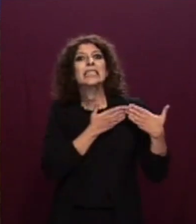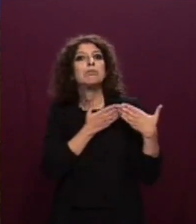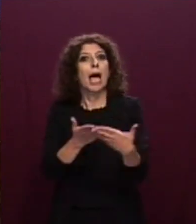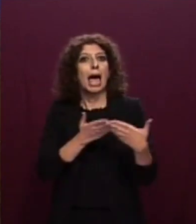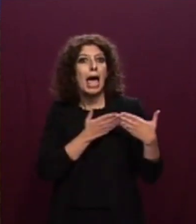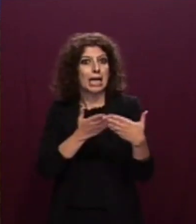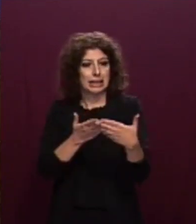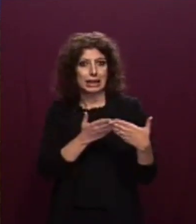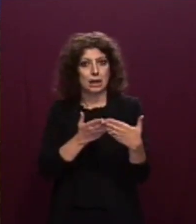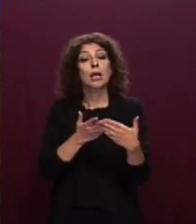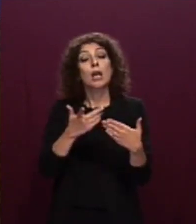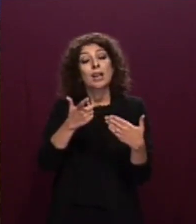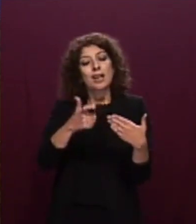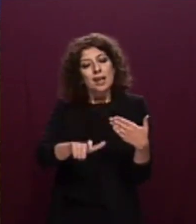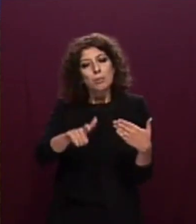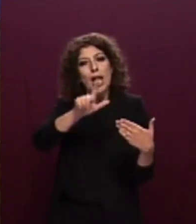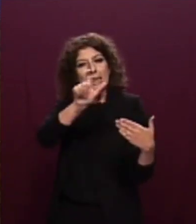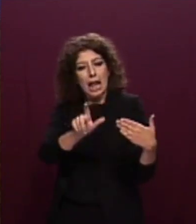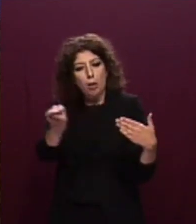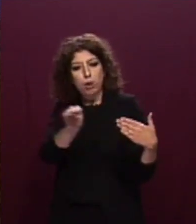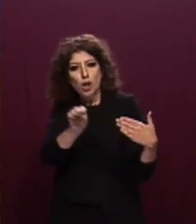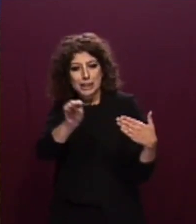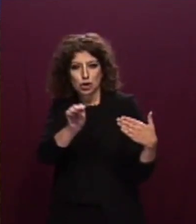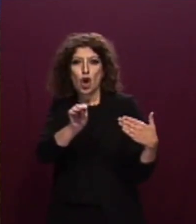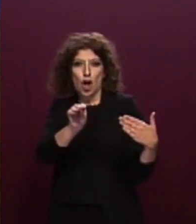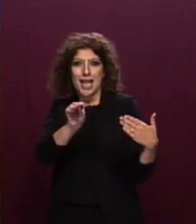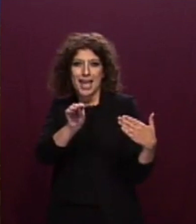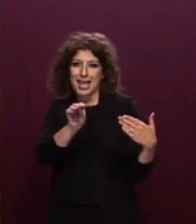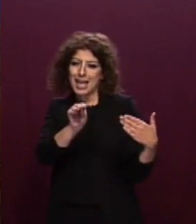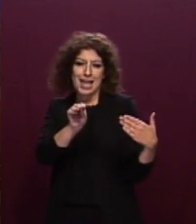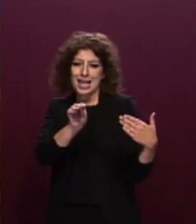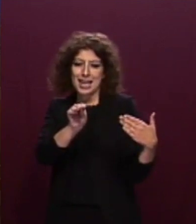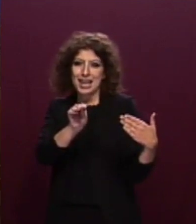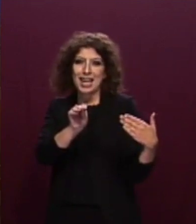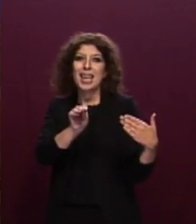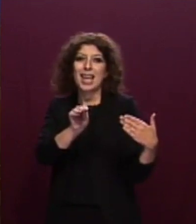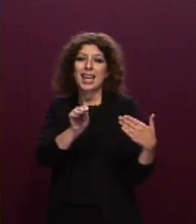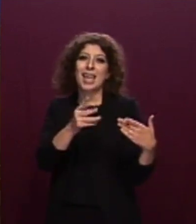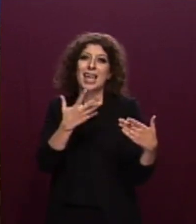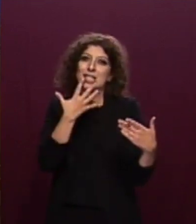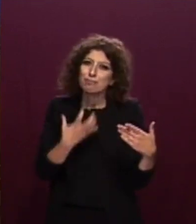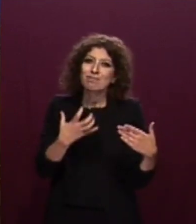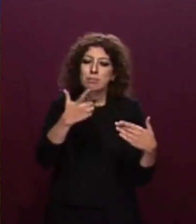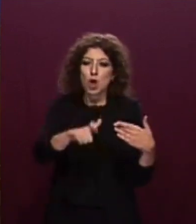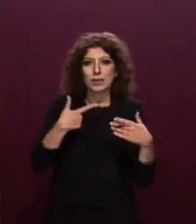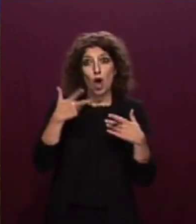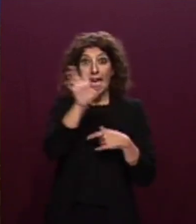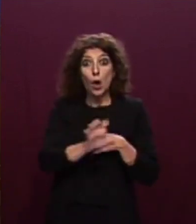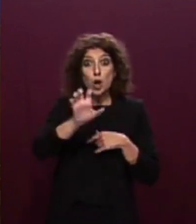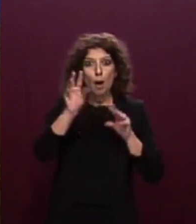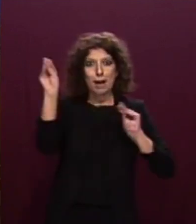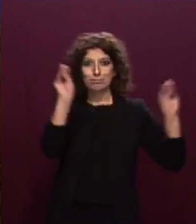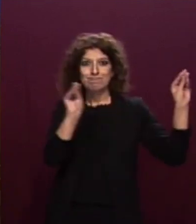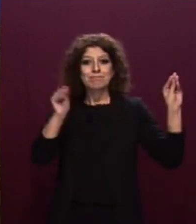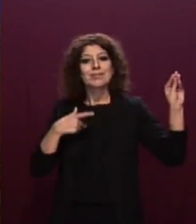di gran lunga più sfavorita circa gli ingressi di via mare rispetto a qualsiasi Stato europeo, con ciò rendendo del